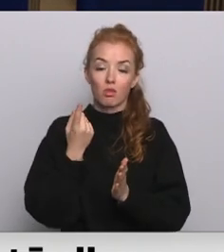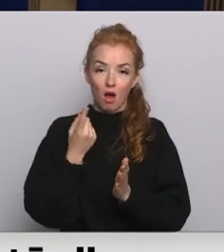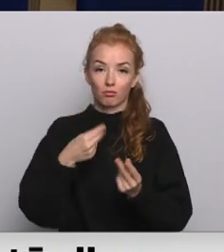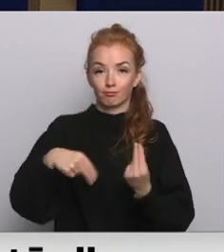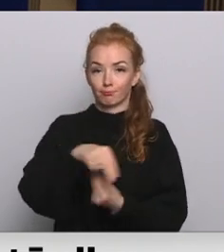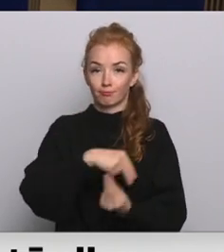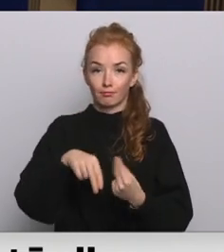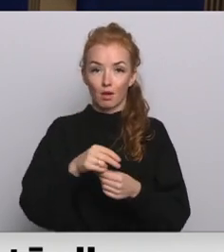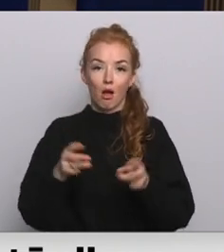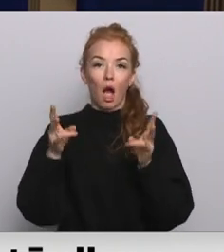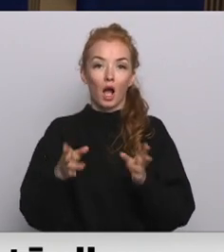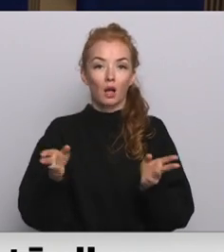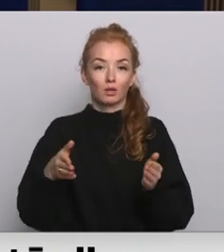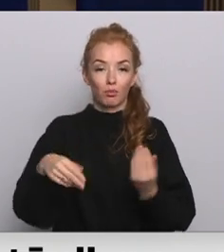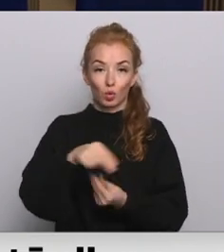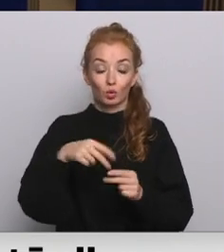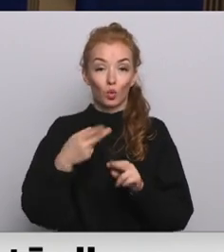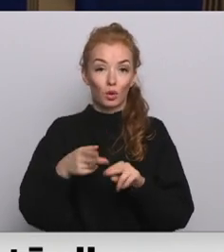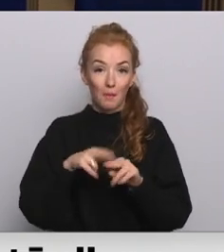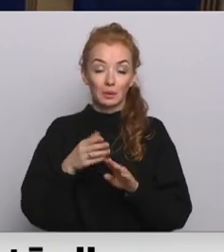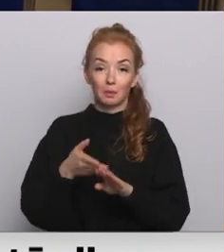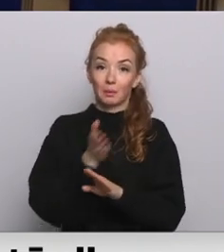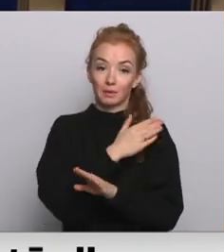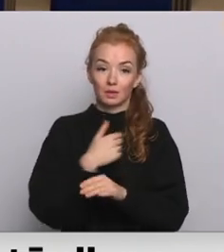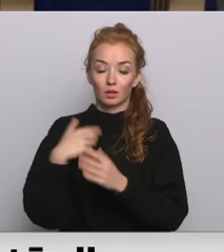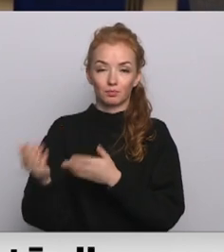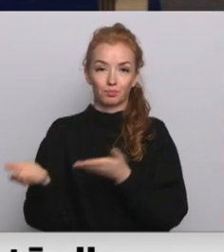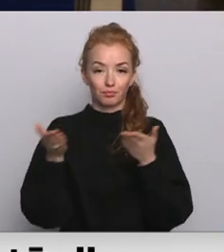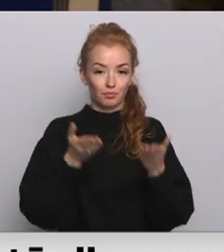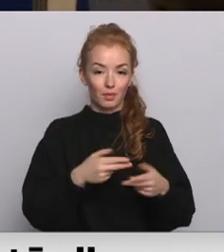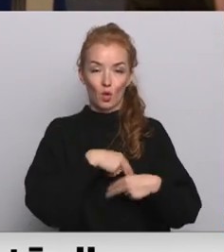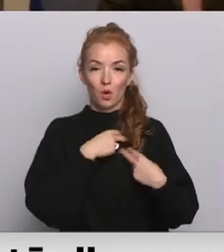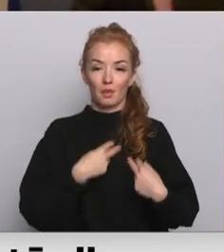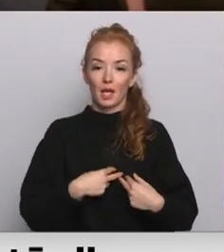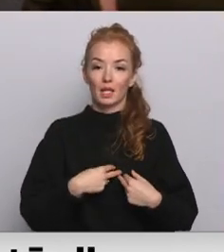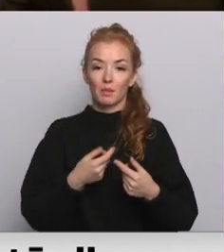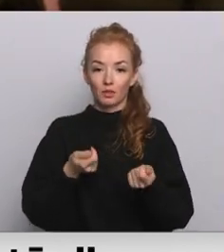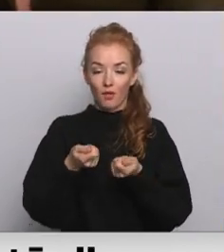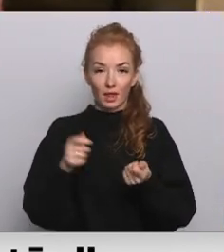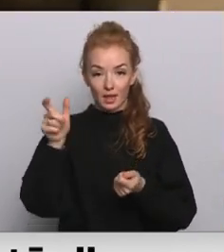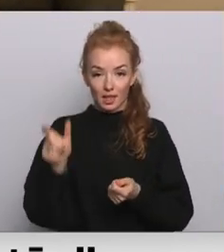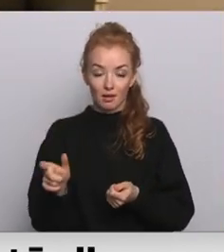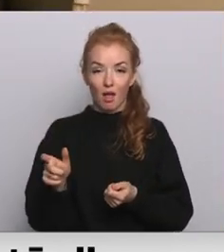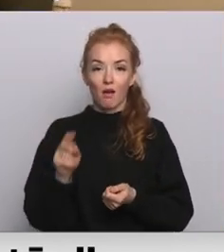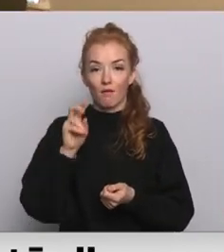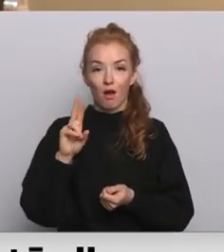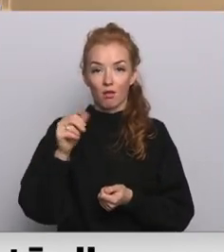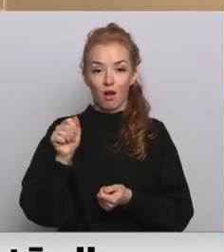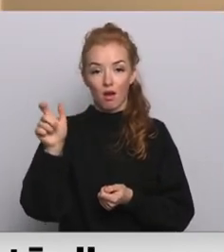tās padomas ārkārtas sēdi un vēl pirms tās uz saruna esmu aicinājusi arotbiedrības vadītāju Ingu Vanagla.